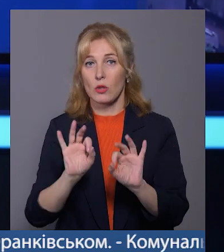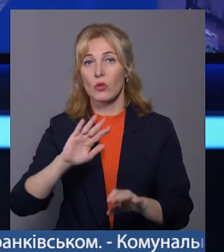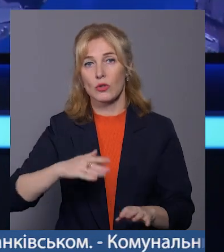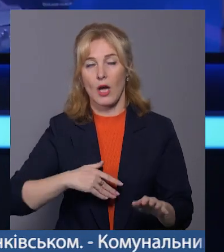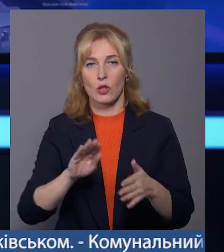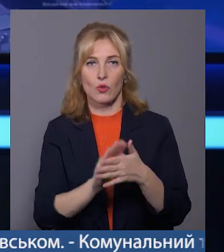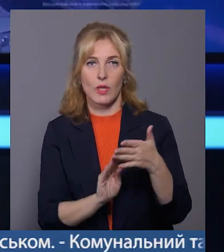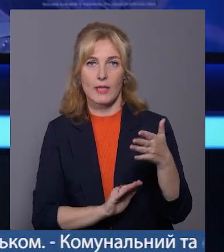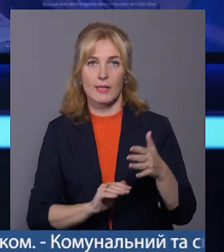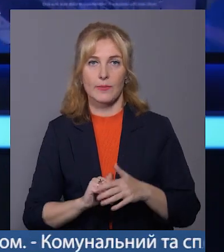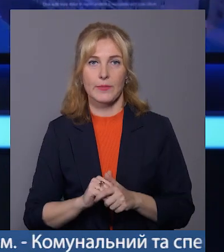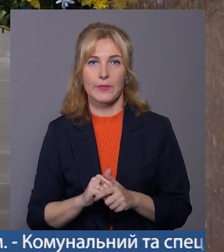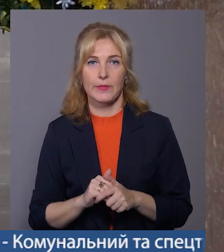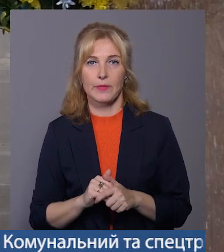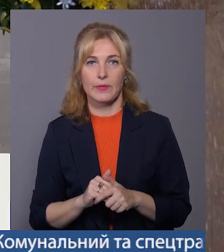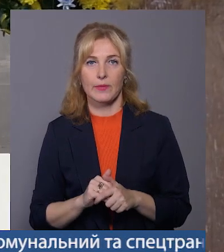Ірина Муллер.